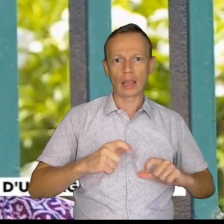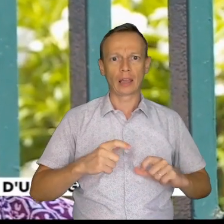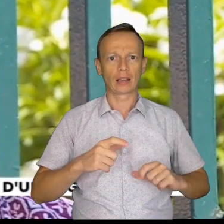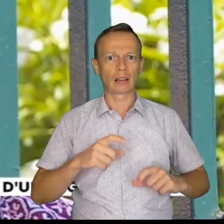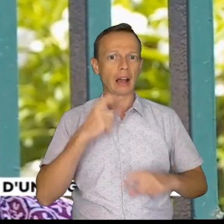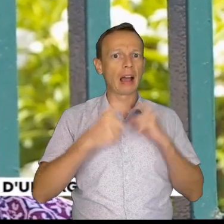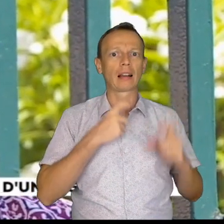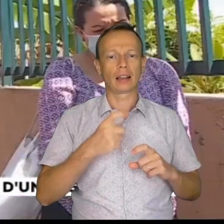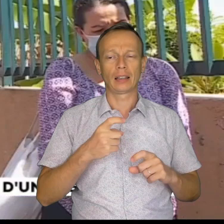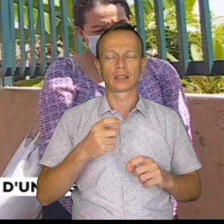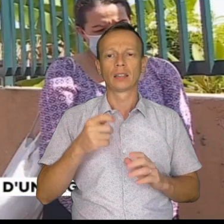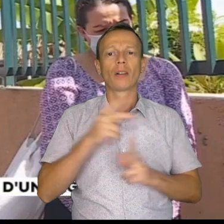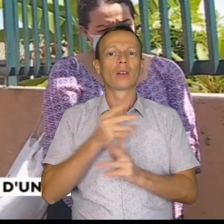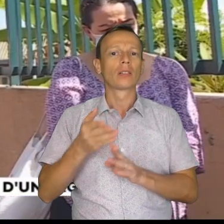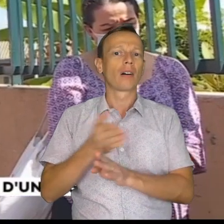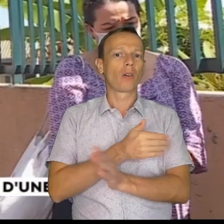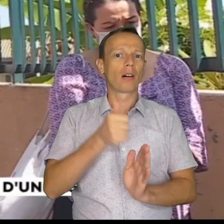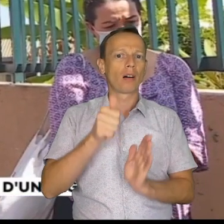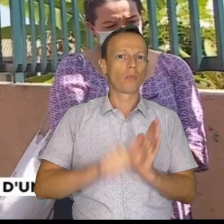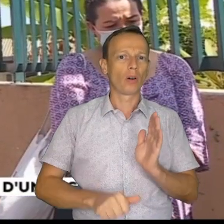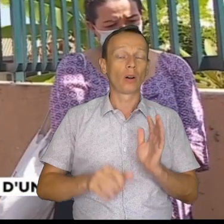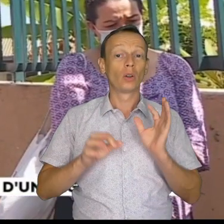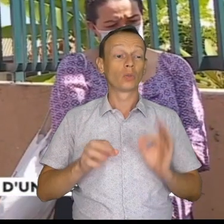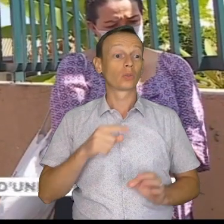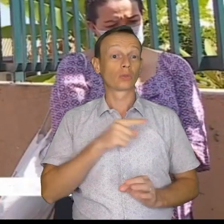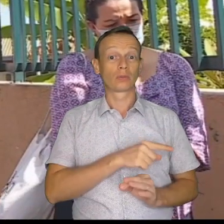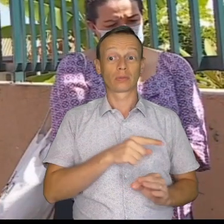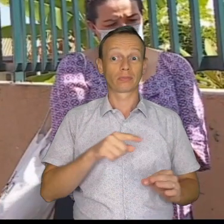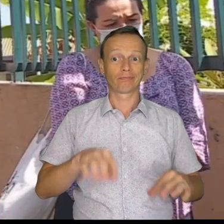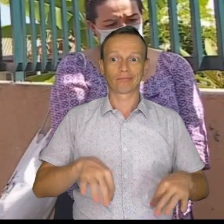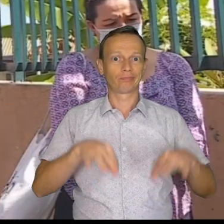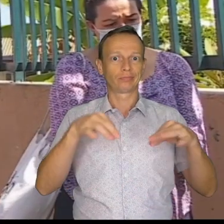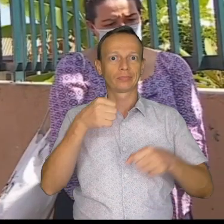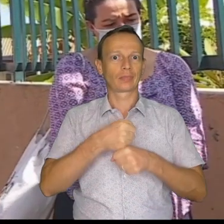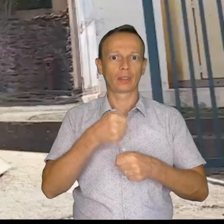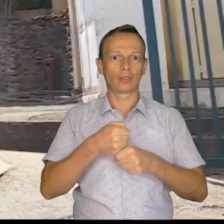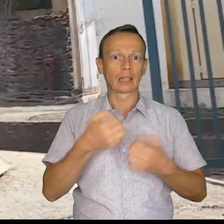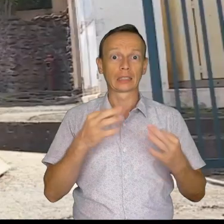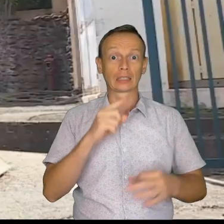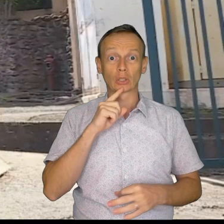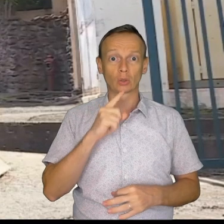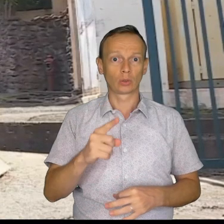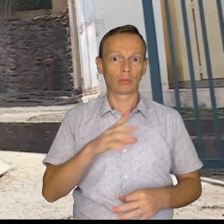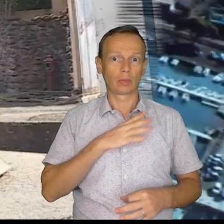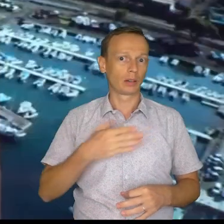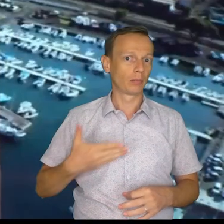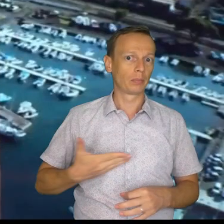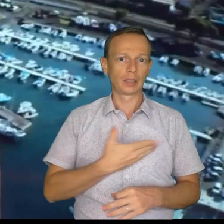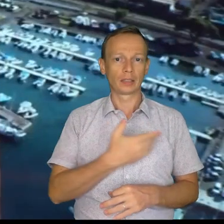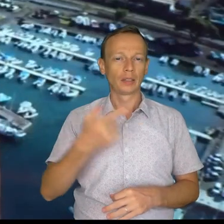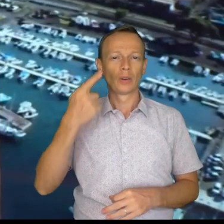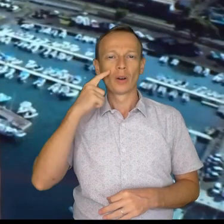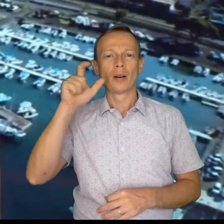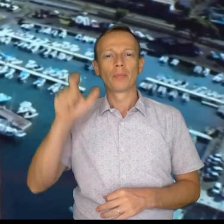cours. Le professeur agressé a 10 jours d'interruption temporaire de travail. On écoute Mahéane Oouroutier, le secrétaire général du SNETA